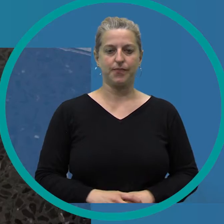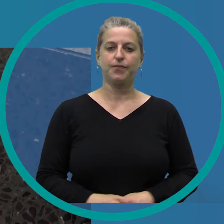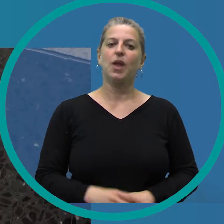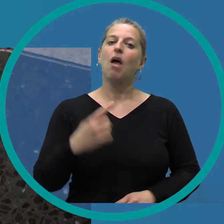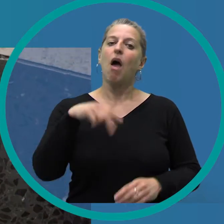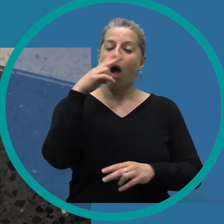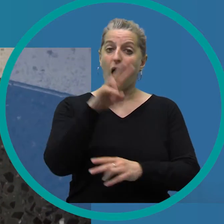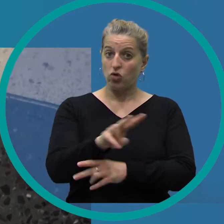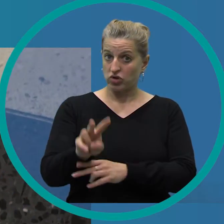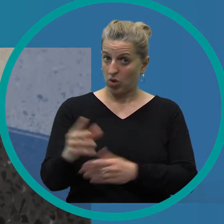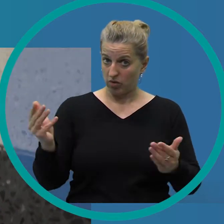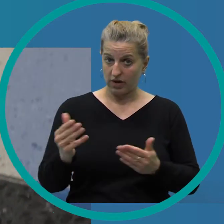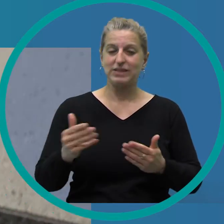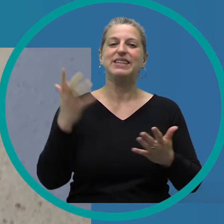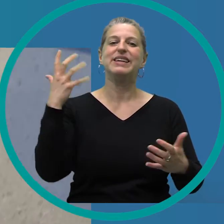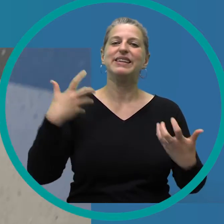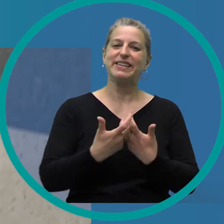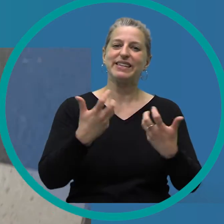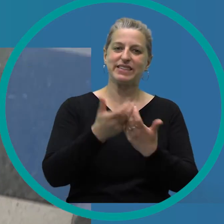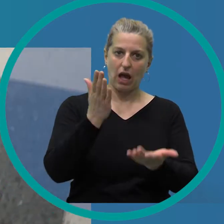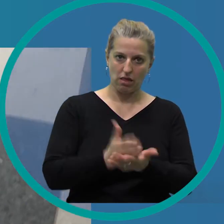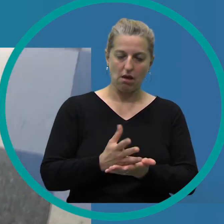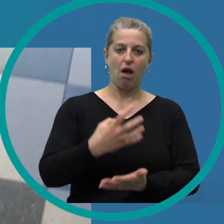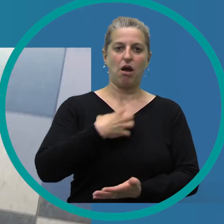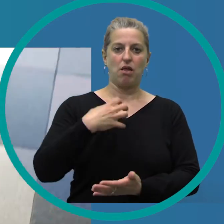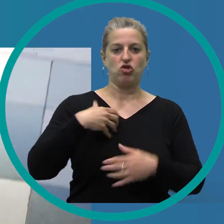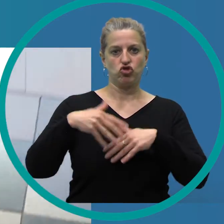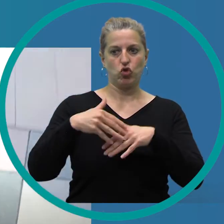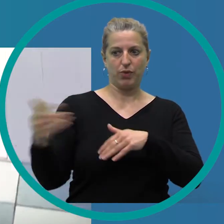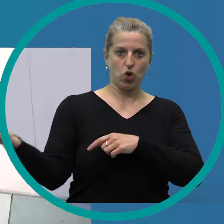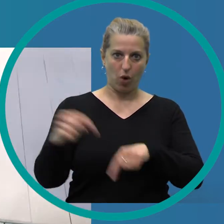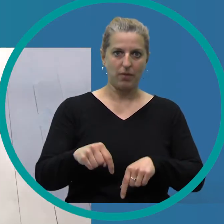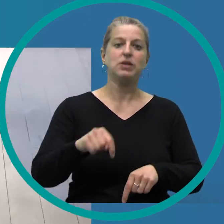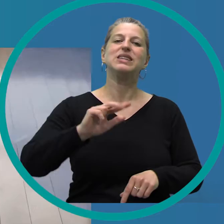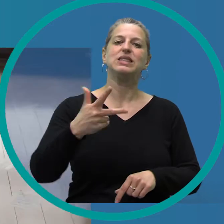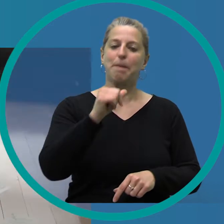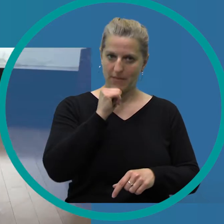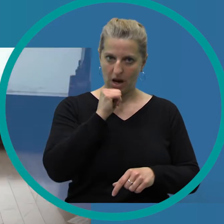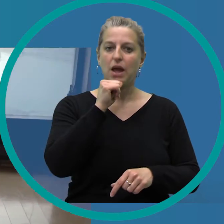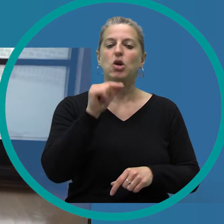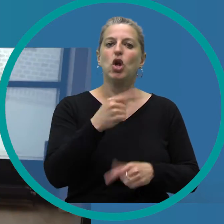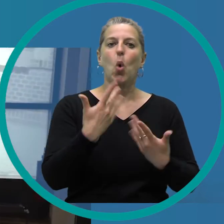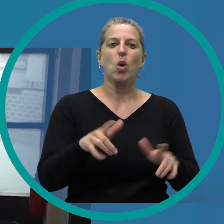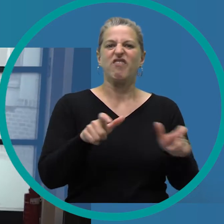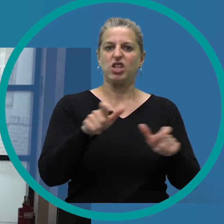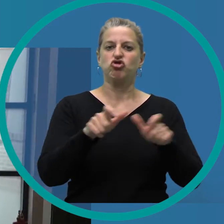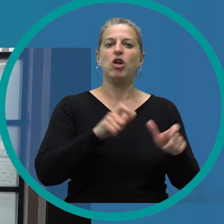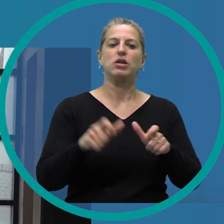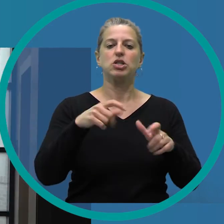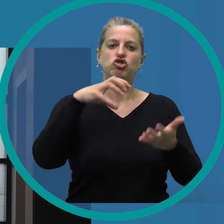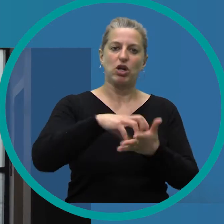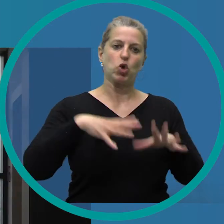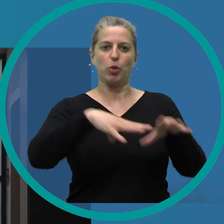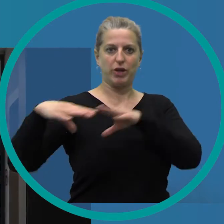In der Ausstellung geht es zum einen um das Kriegsende, als kanadische Truppen am 3. Mai widerstandslos die Stadt einnahm und um den Wandel der